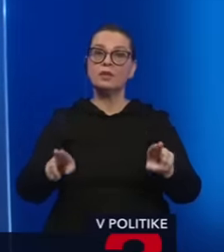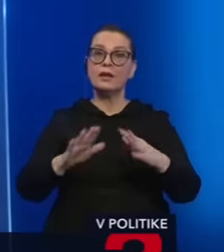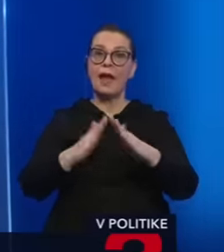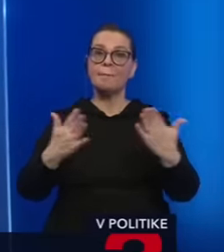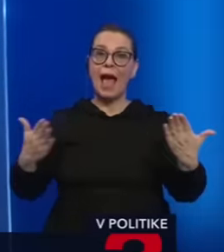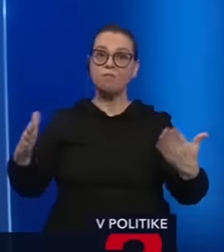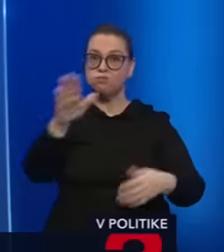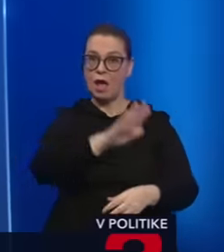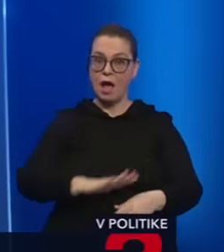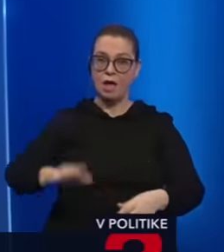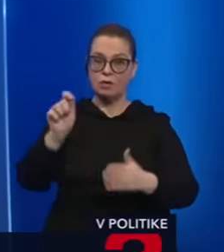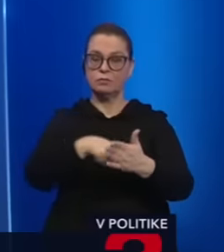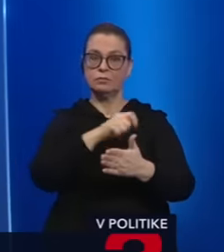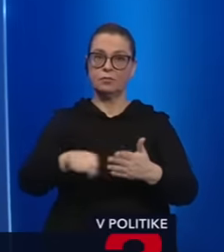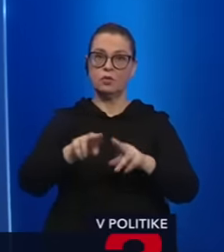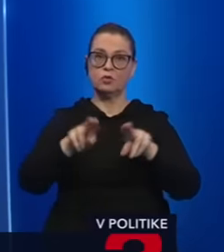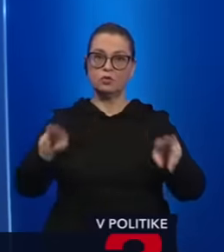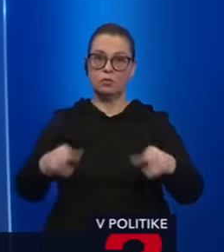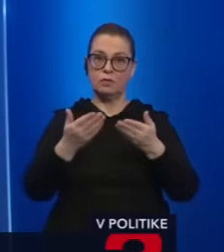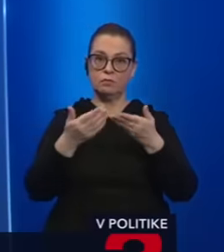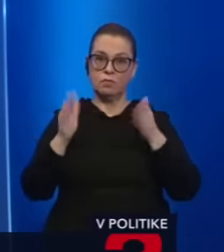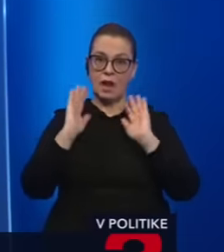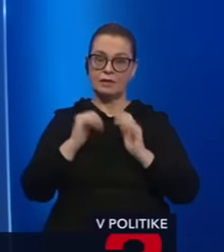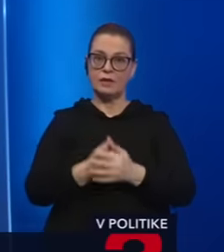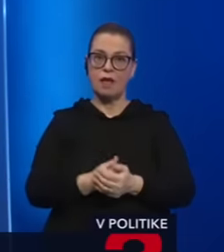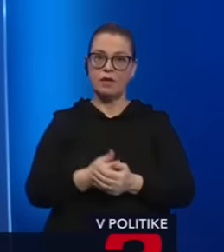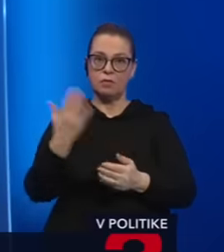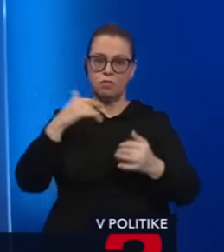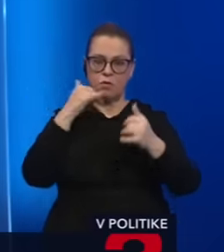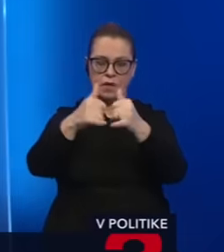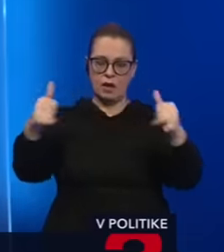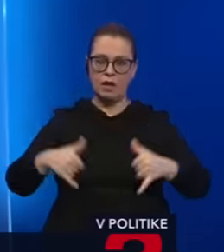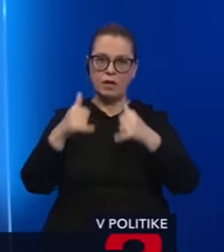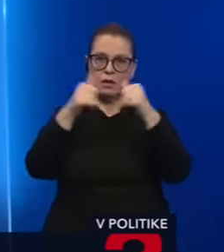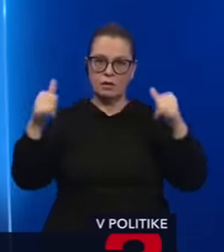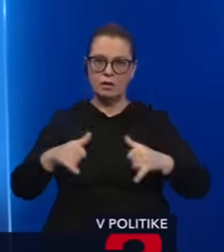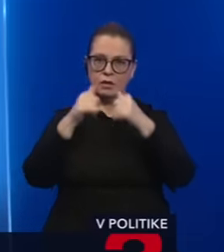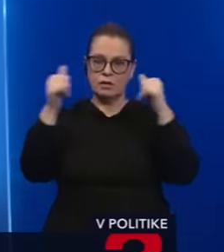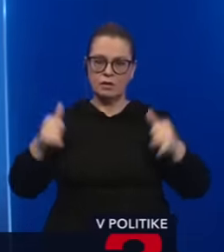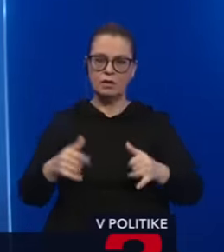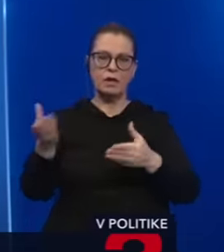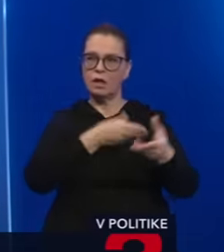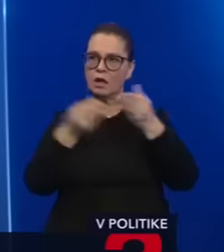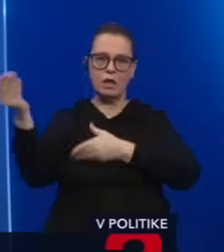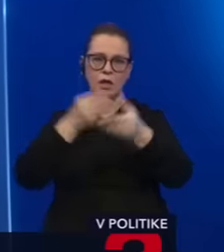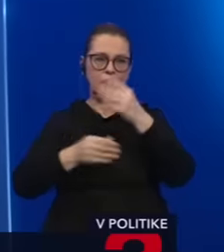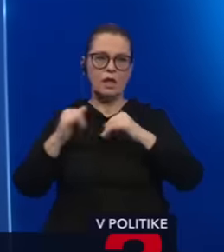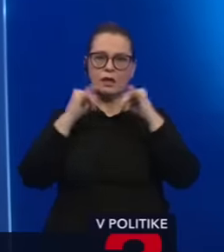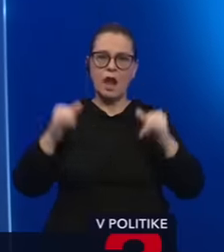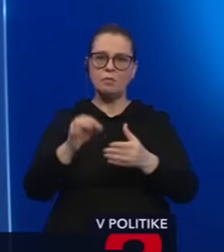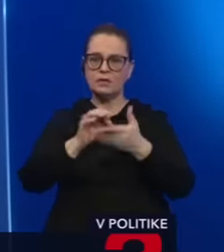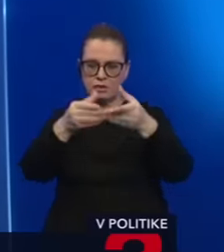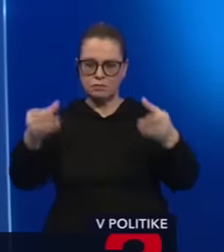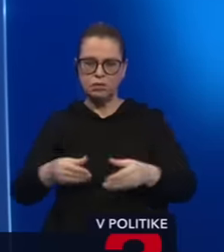Bratislavek, výsadkom, ktorých bolo tie plné krabice spísov a 54 tisíc poprehadzovaných prípadov. A